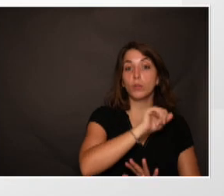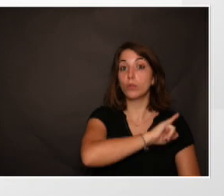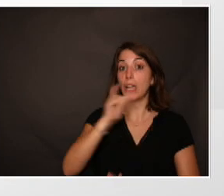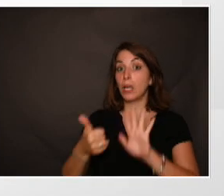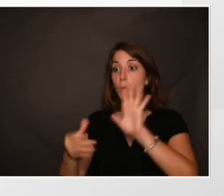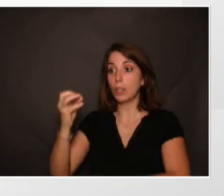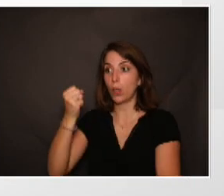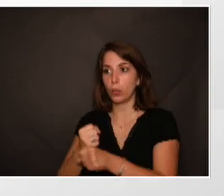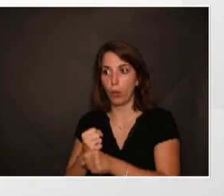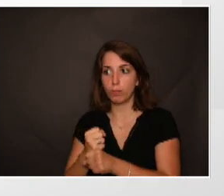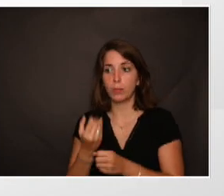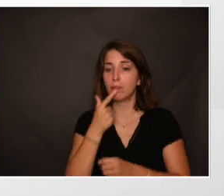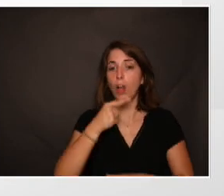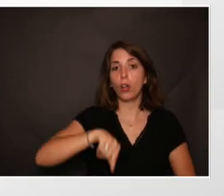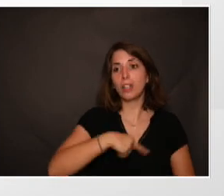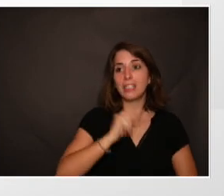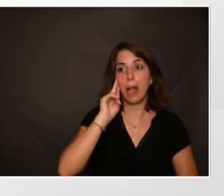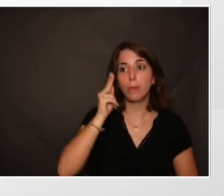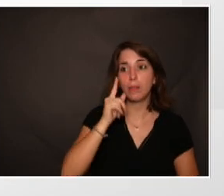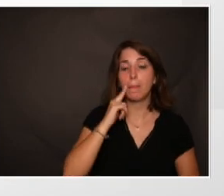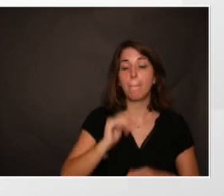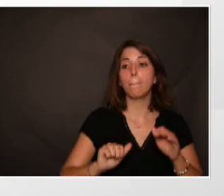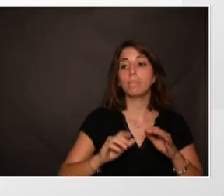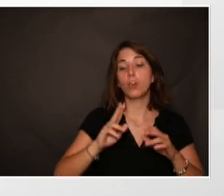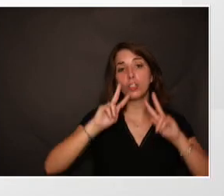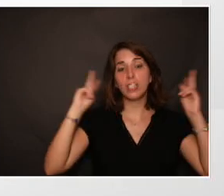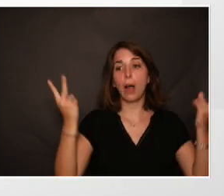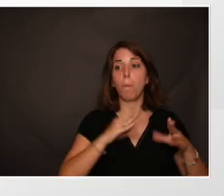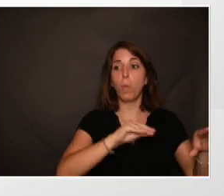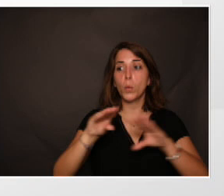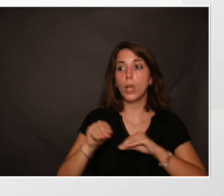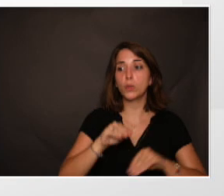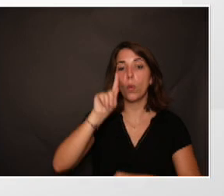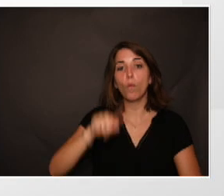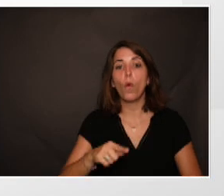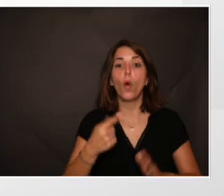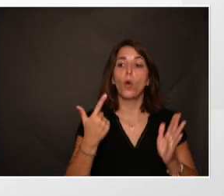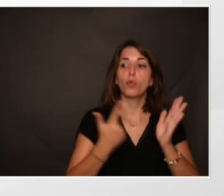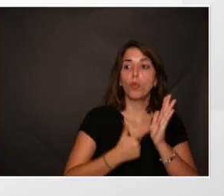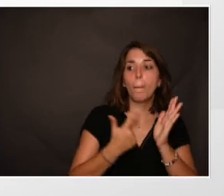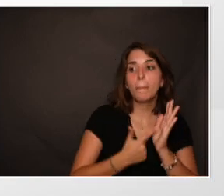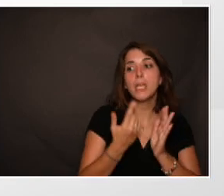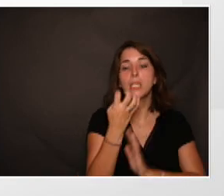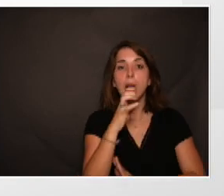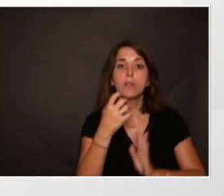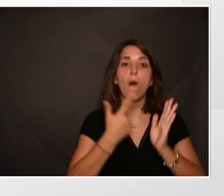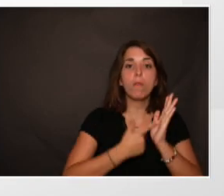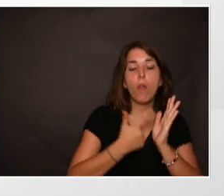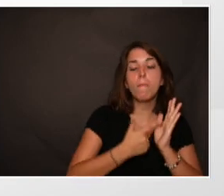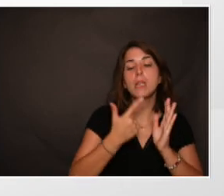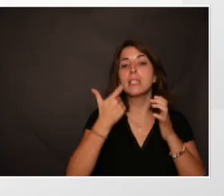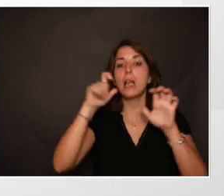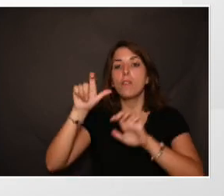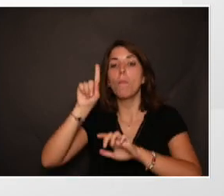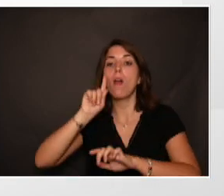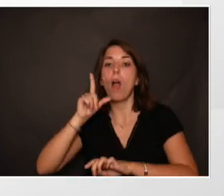activité habituelle. Dans la majorité de la population, on dit qu'il faut à peu près 2400 kcal pour les hommes et